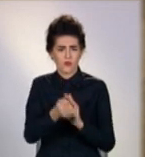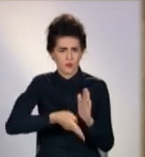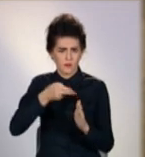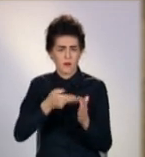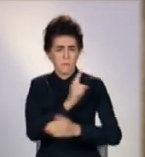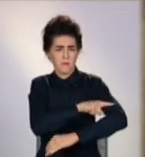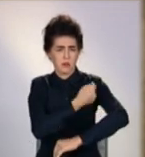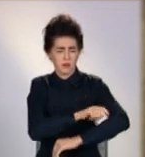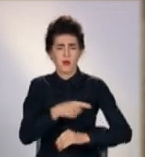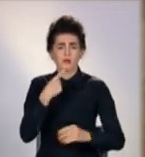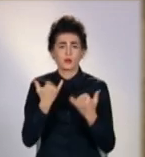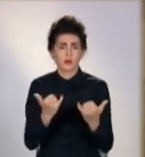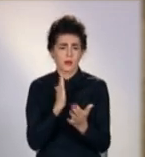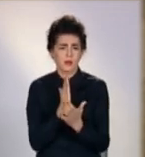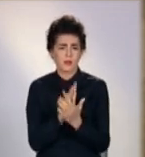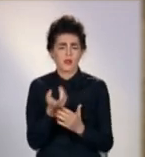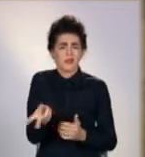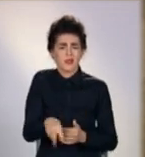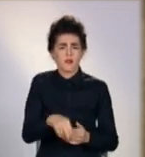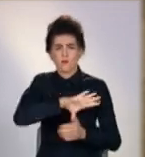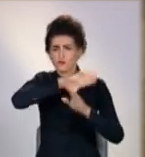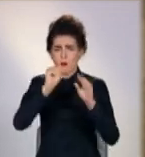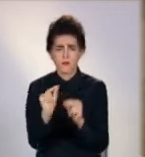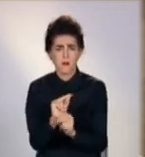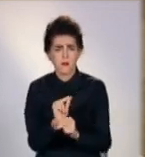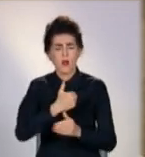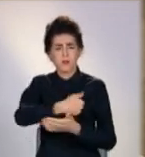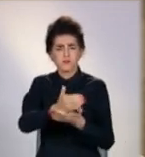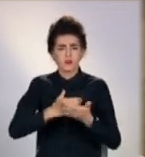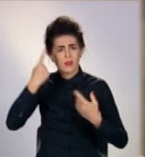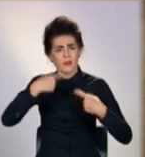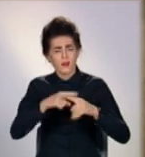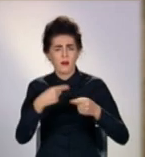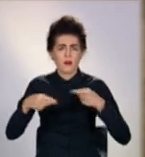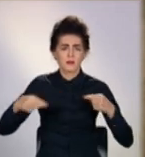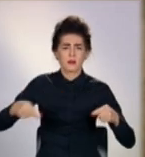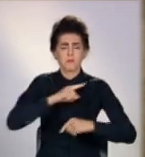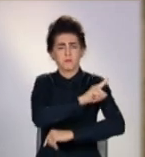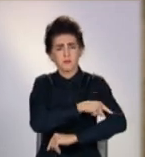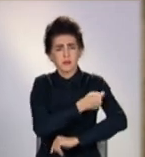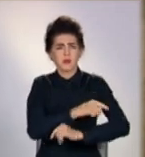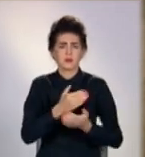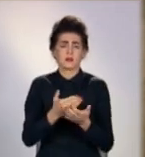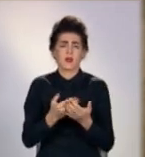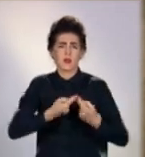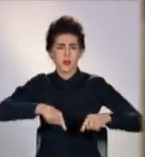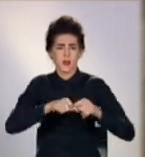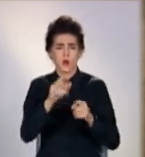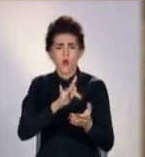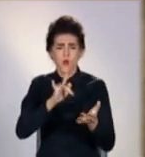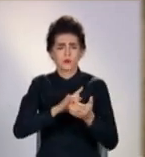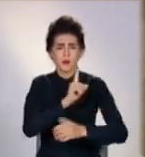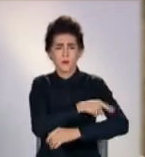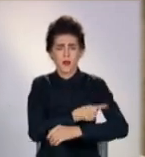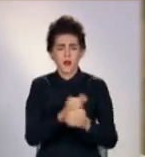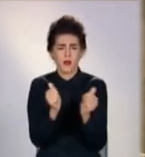два сучасно отремонтувані і оборудовані хорошою технікою медицинською лікування. Одна міська поліклініка,